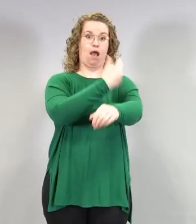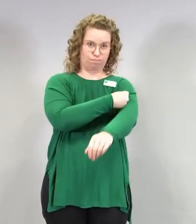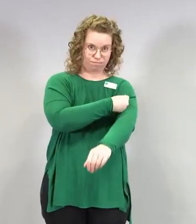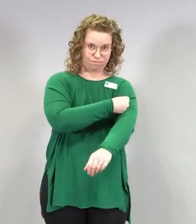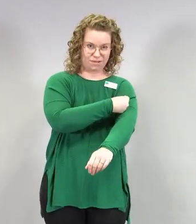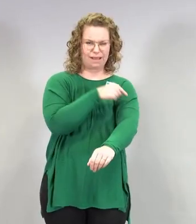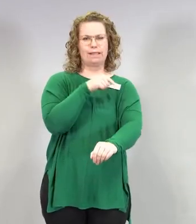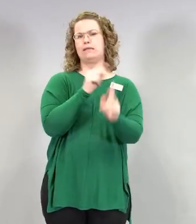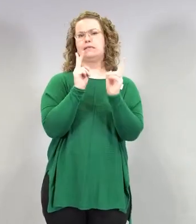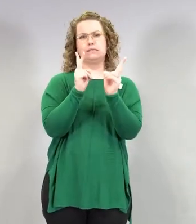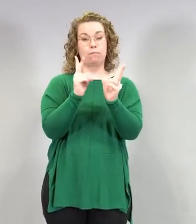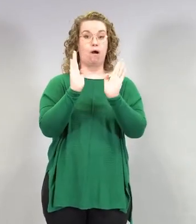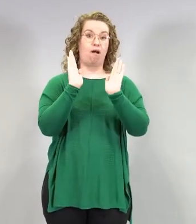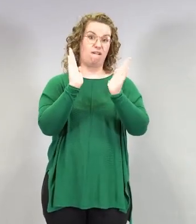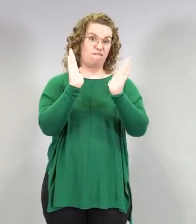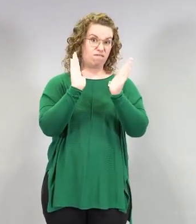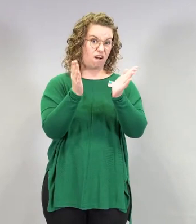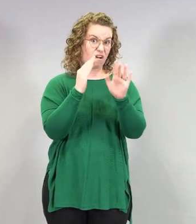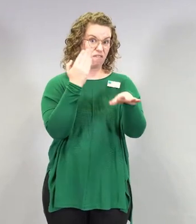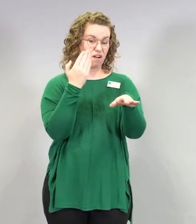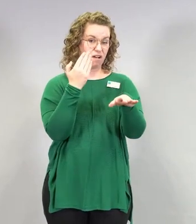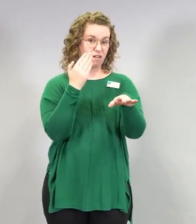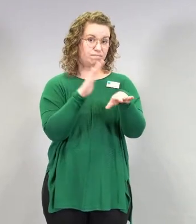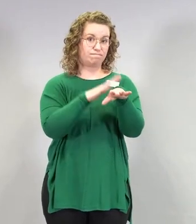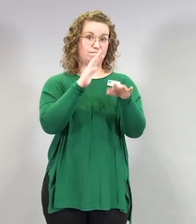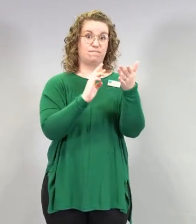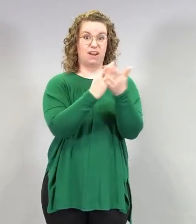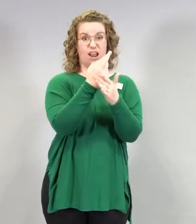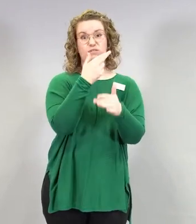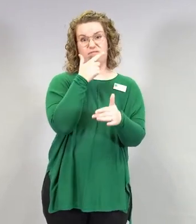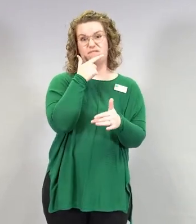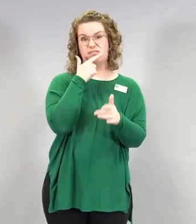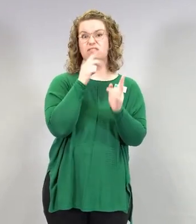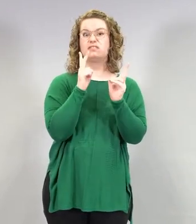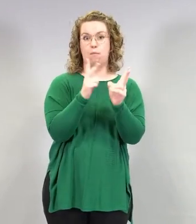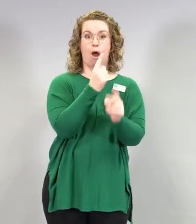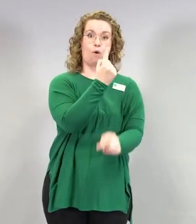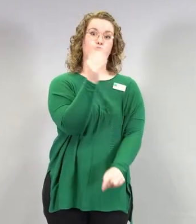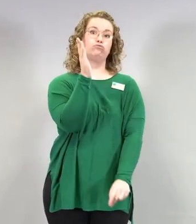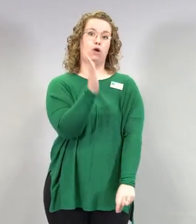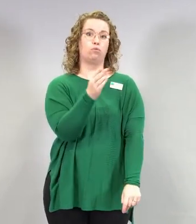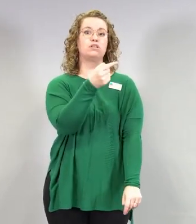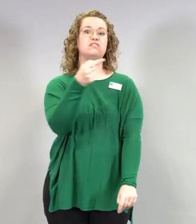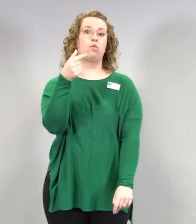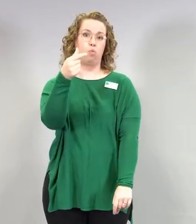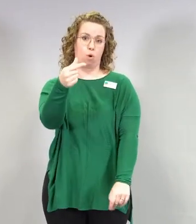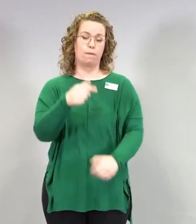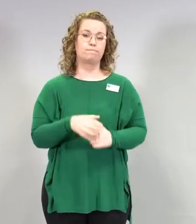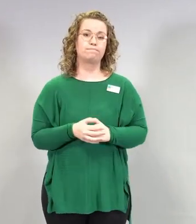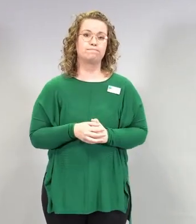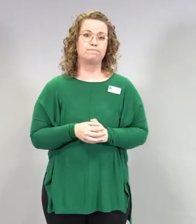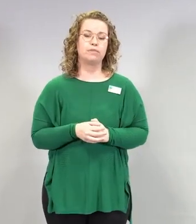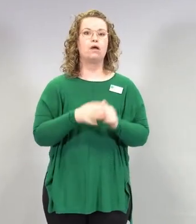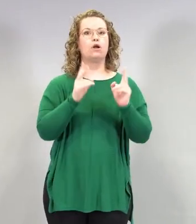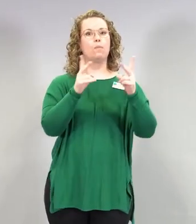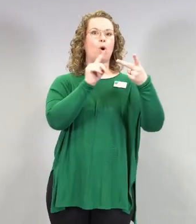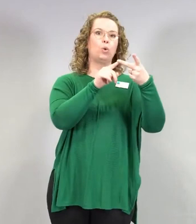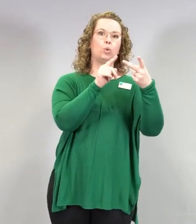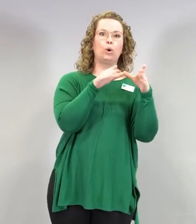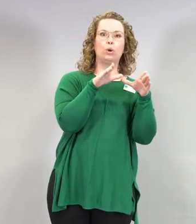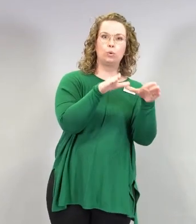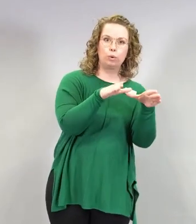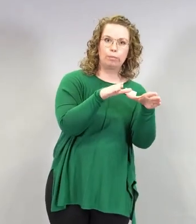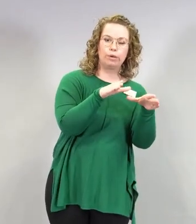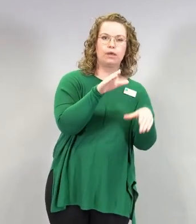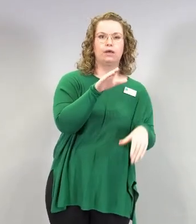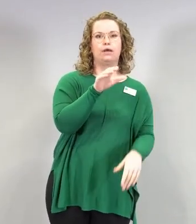on myös siinä noin yksi per 100 000, niin se, mitä on nähty. No sitten nämä adenovirusvektorirokotteet, joita meillä on